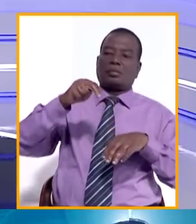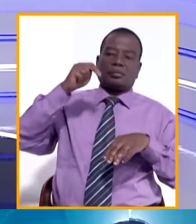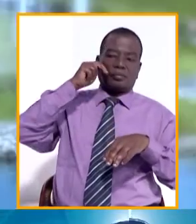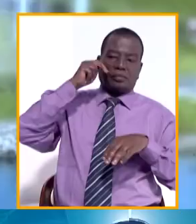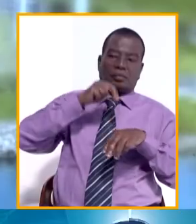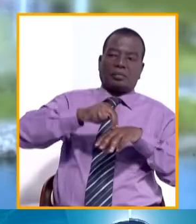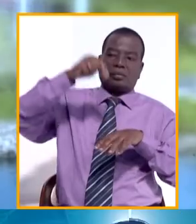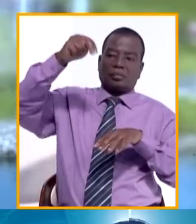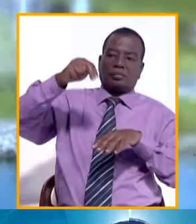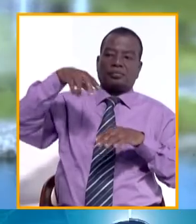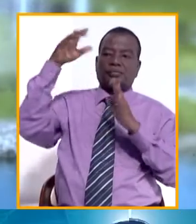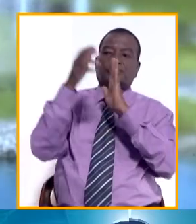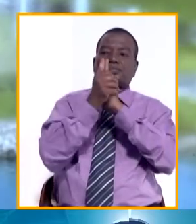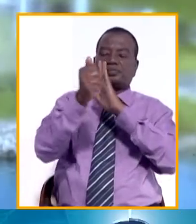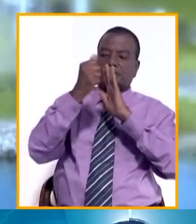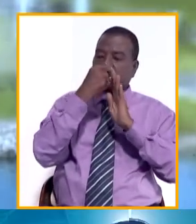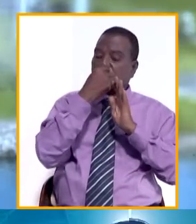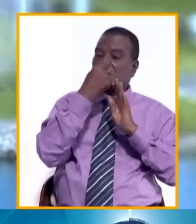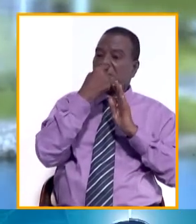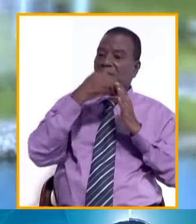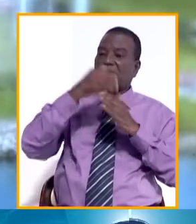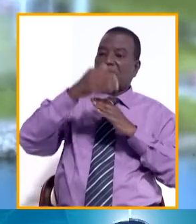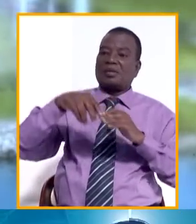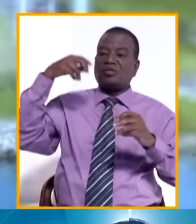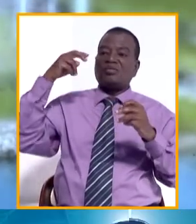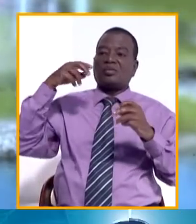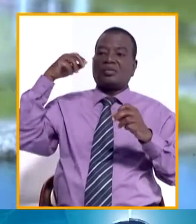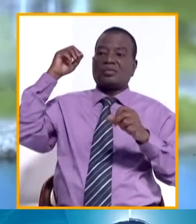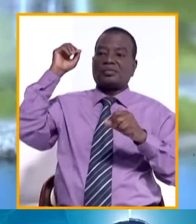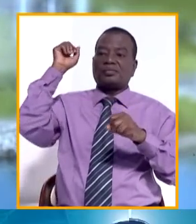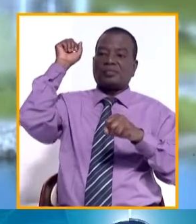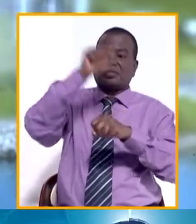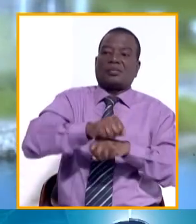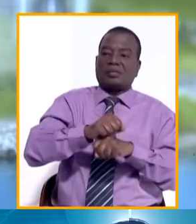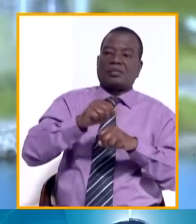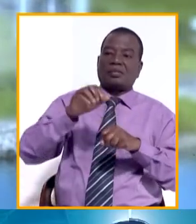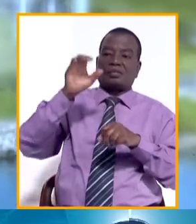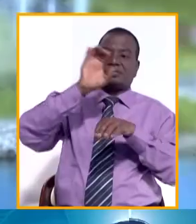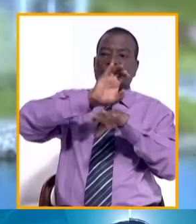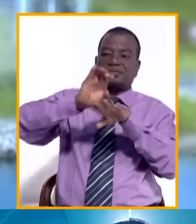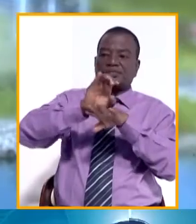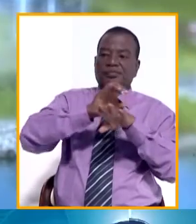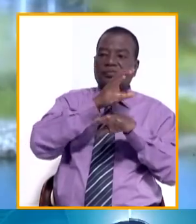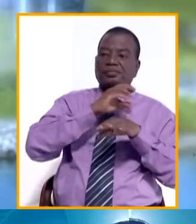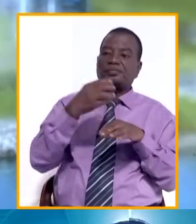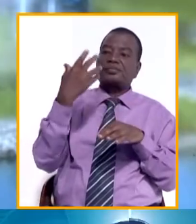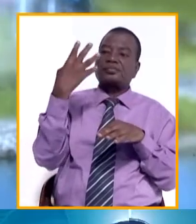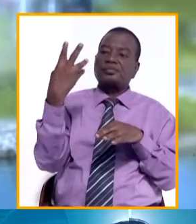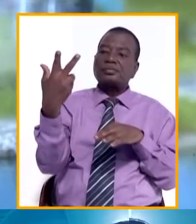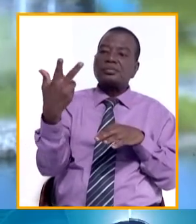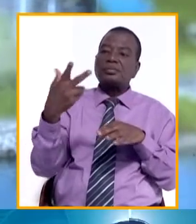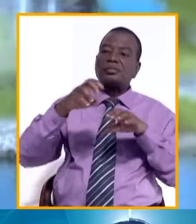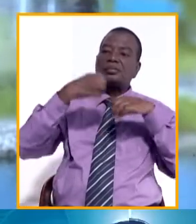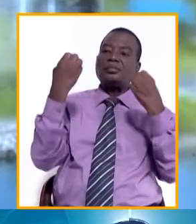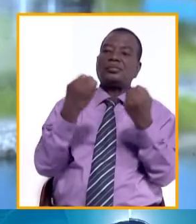finale du championnat d'Afrique des Nations suite à sa victoire contre le Cameroun. Un but à zéro dans un groupe de trois équipes. Les Nigériens, avec quatre points, décrochent le